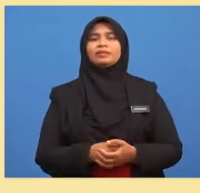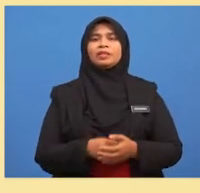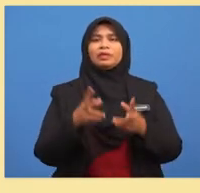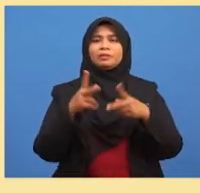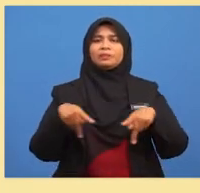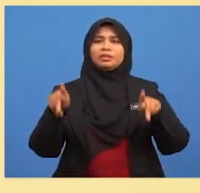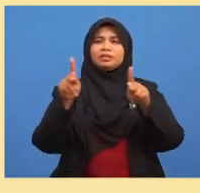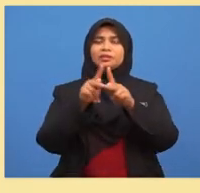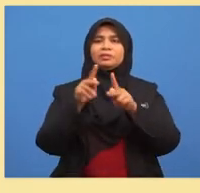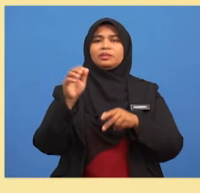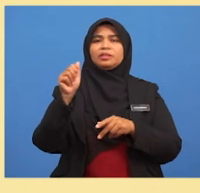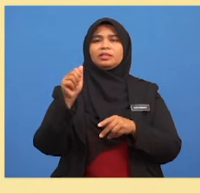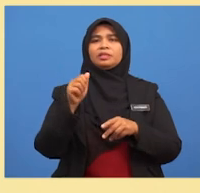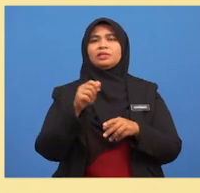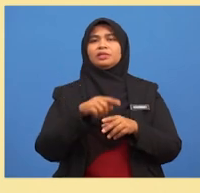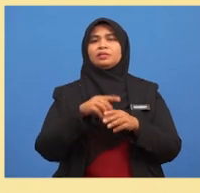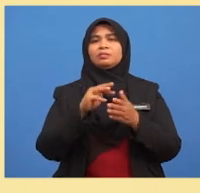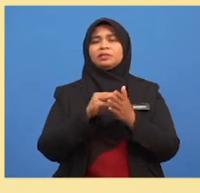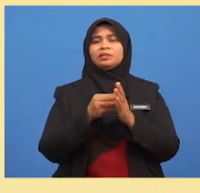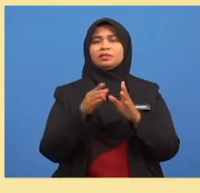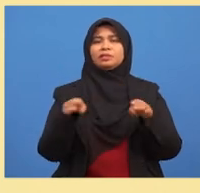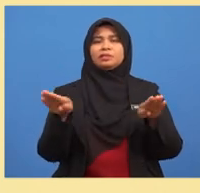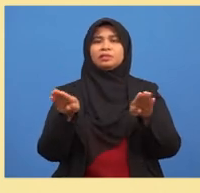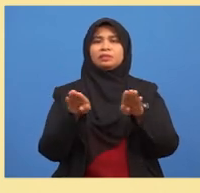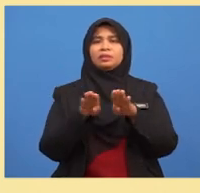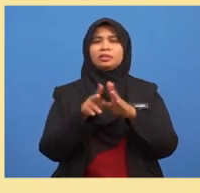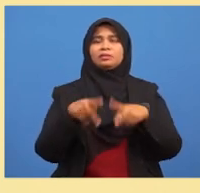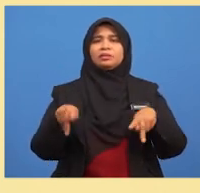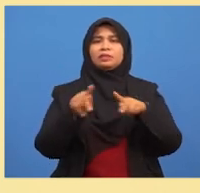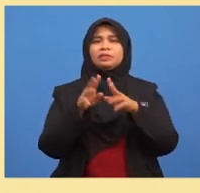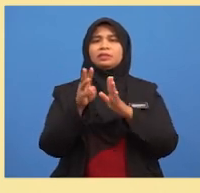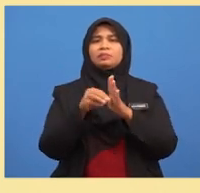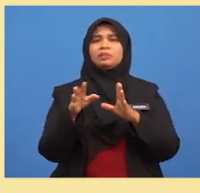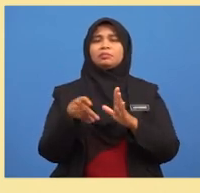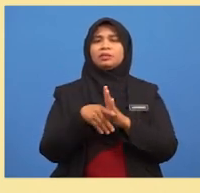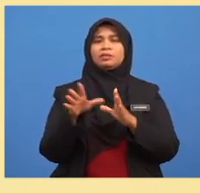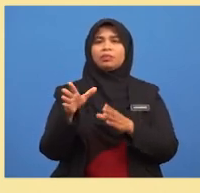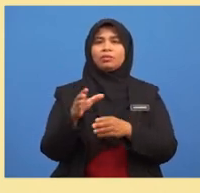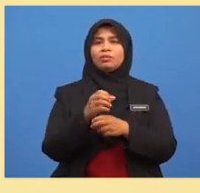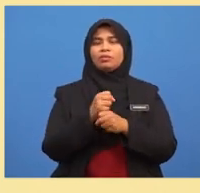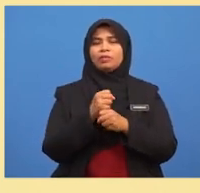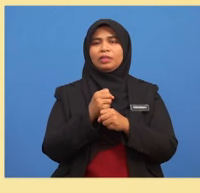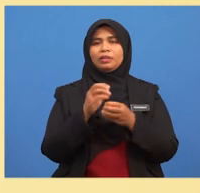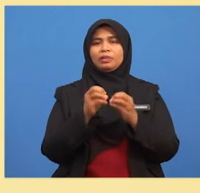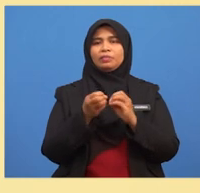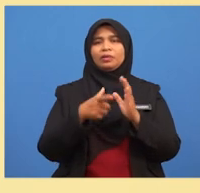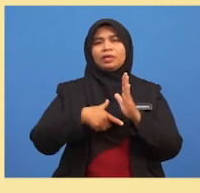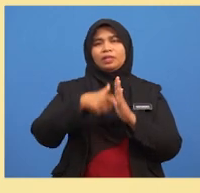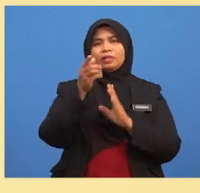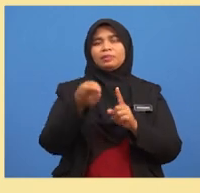Peristiwa A ditarifkan sebagai peristiwa memperoleh nombor lebih daripada 4